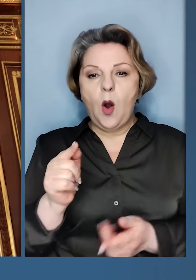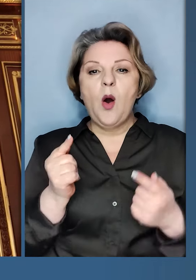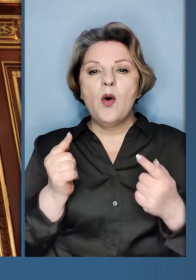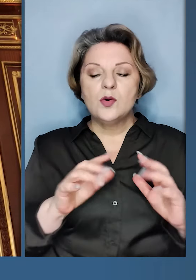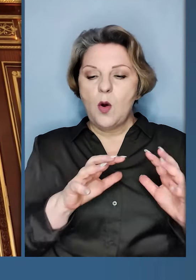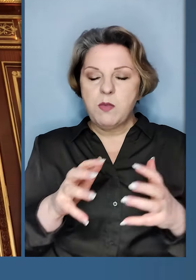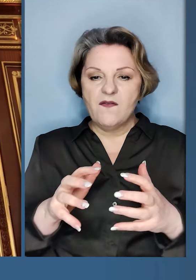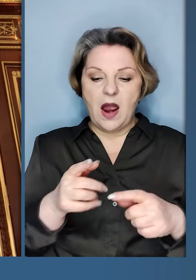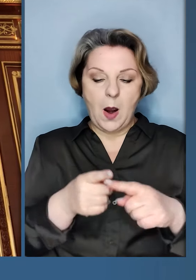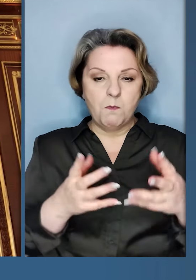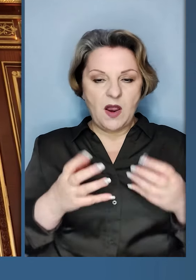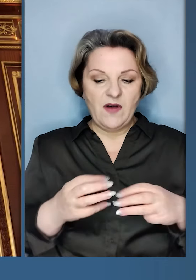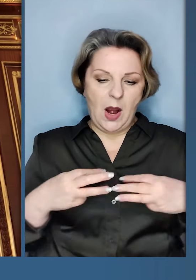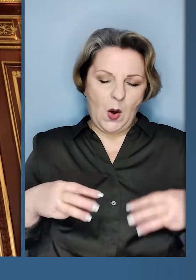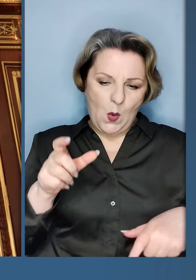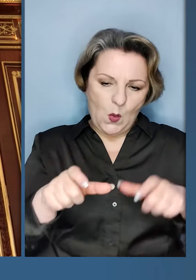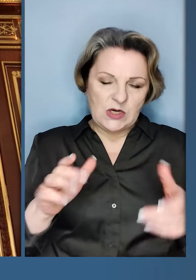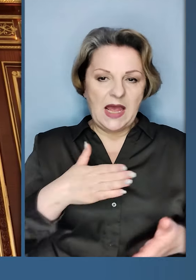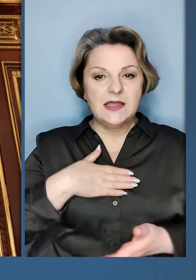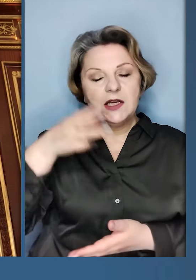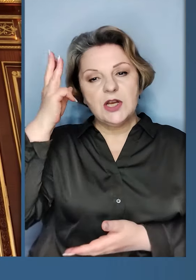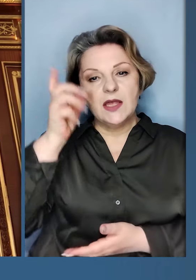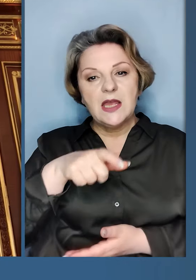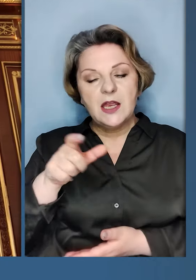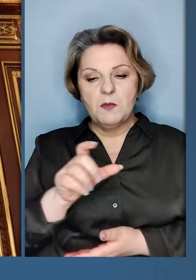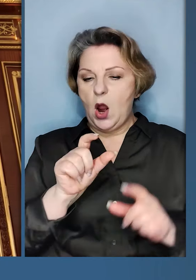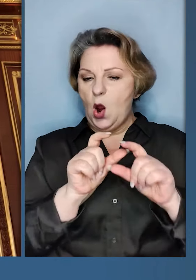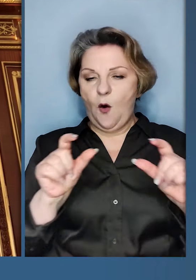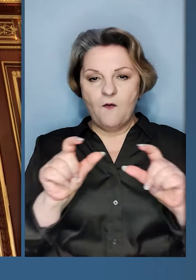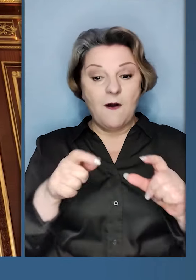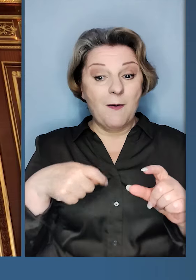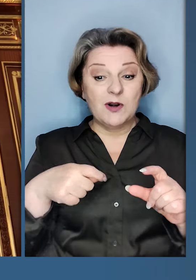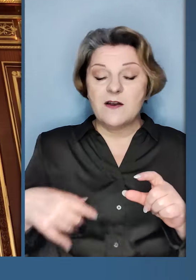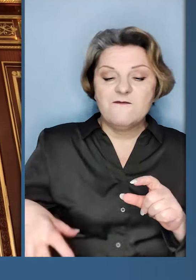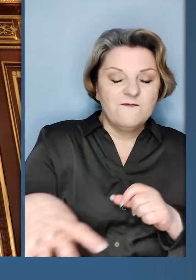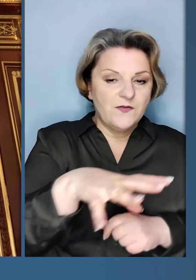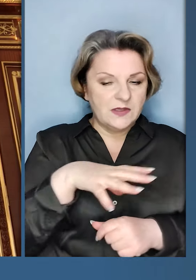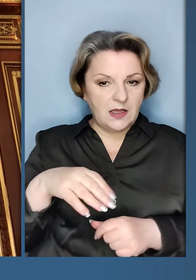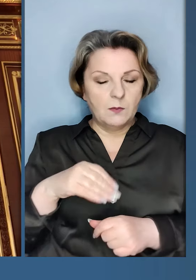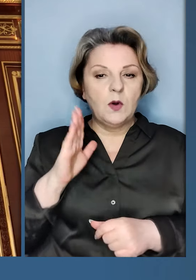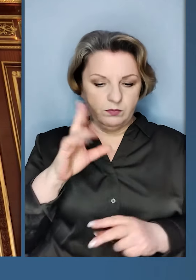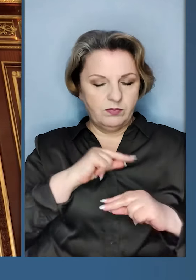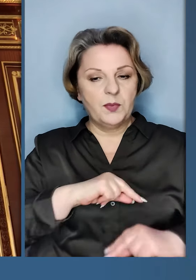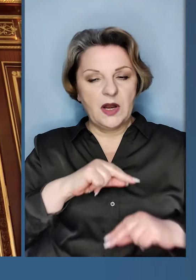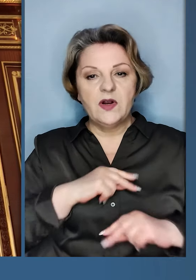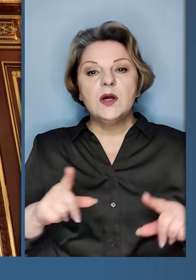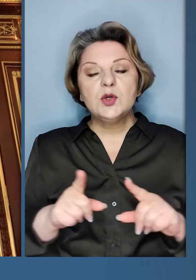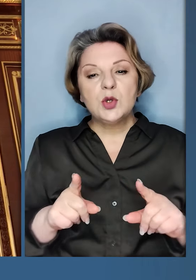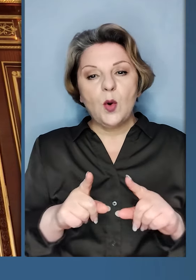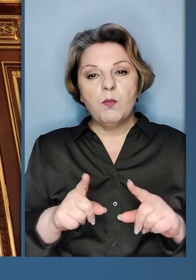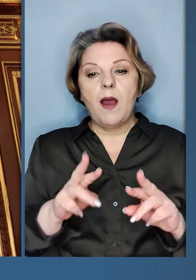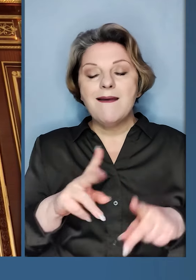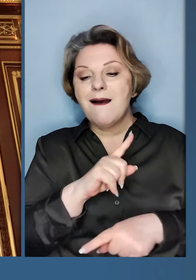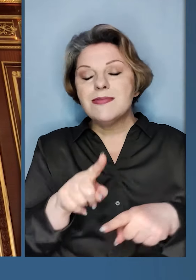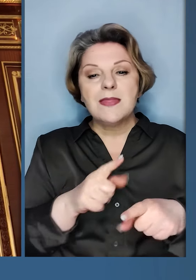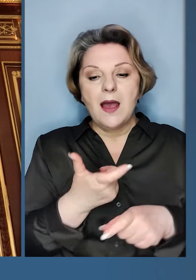державами глобального півдня. Урядовці, наші дипломати, Офіс президента. Всі разом працюватимуть,